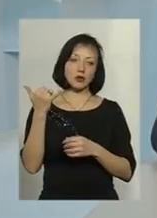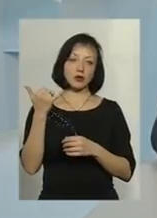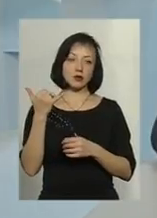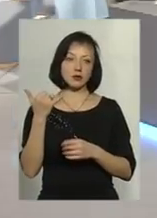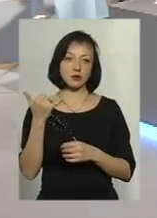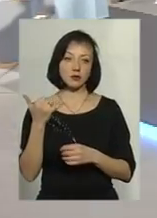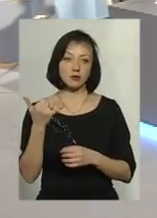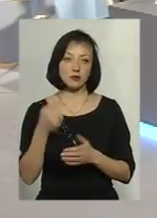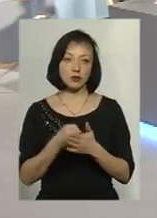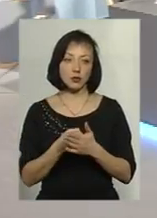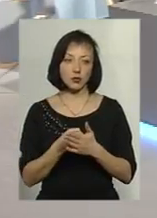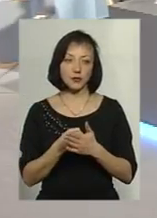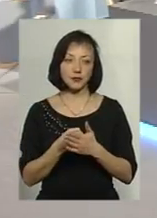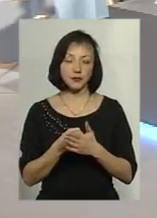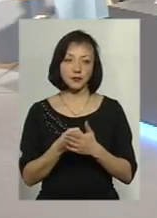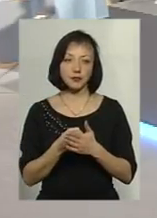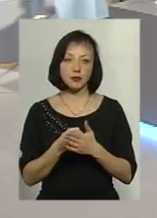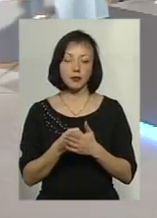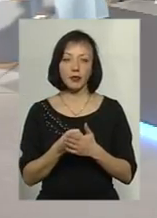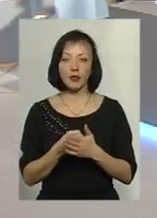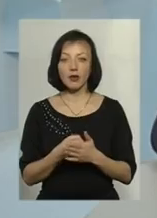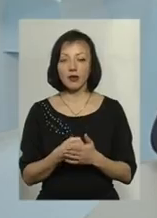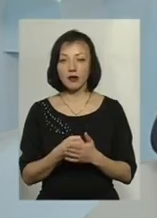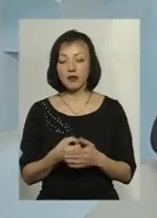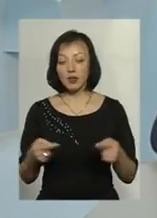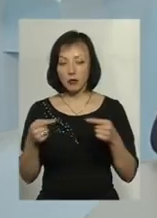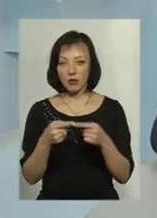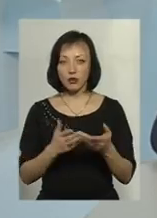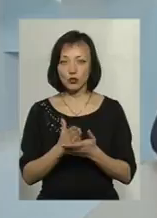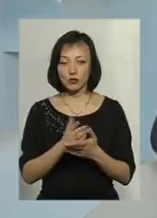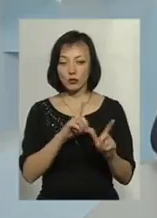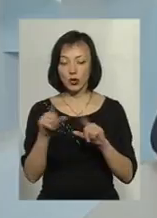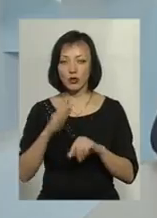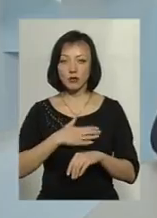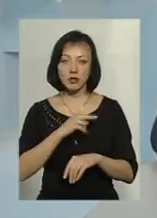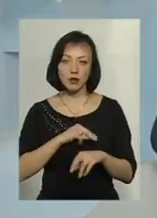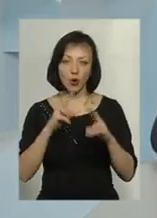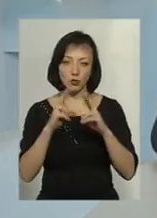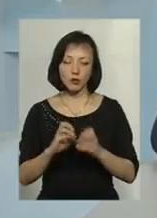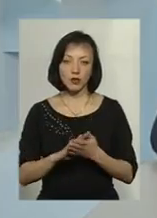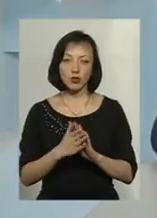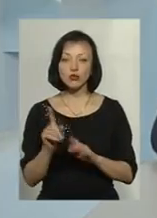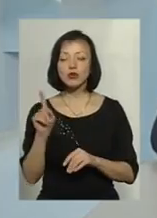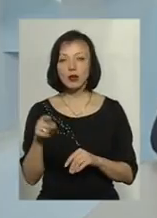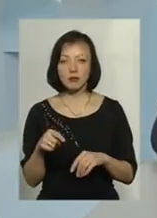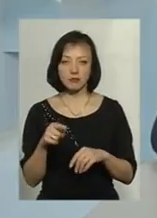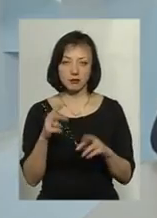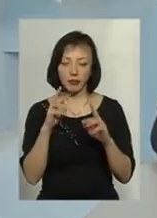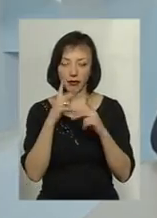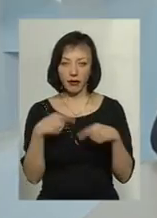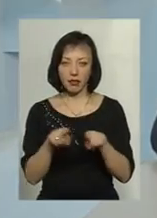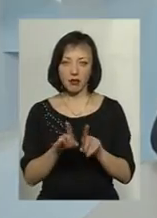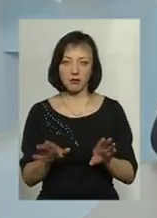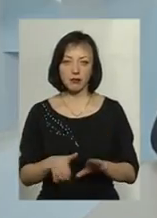до відповідної служби, вийдуть наші працівники, розберуться з ситуацією, що там, як і